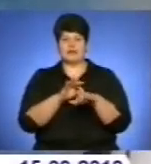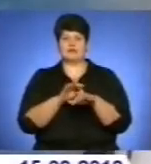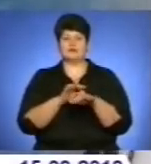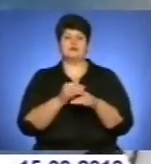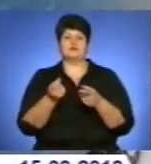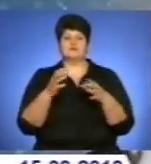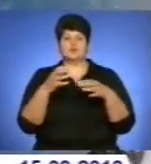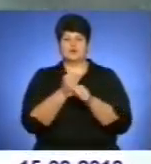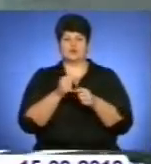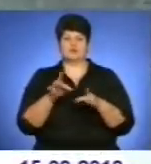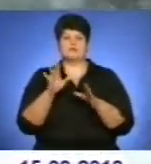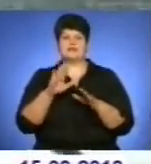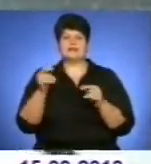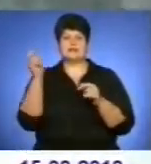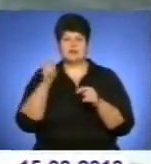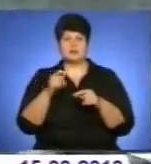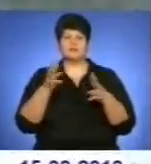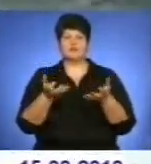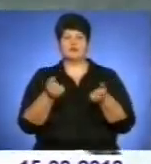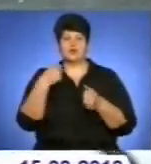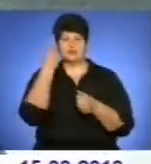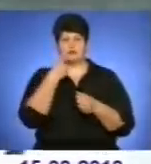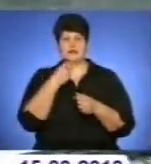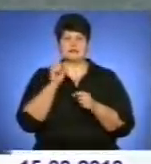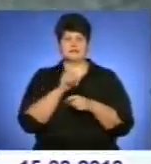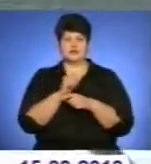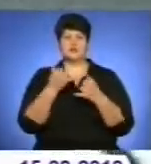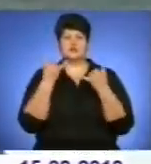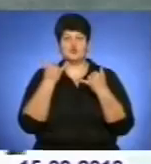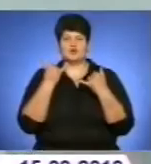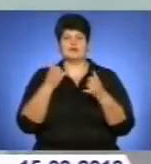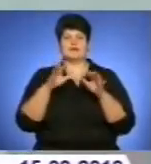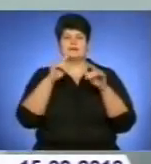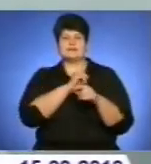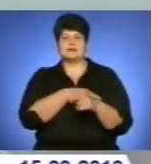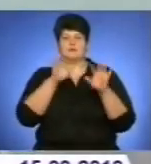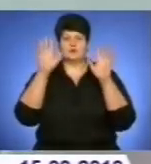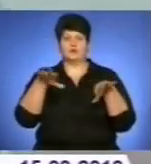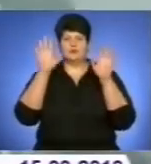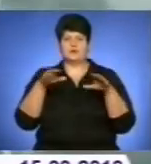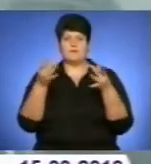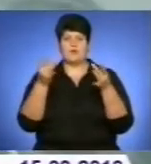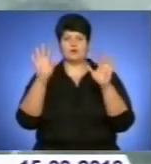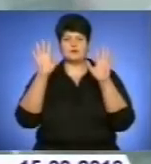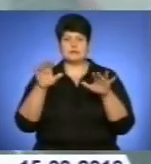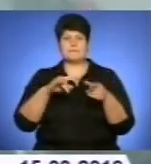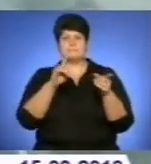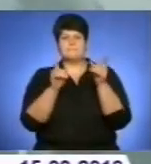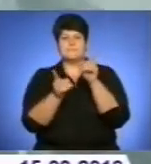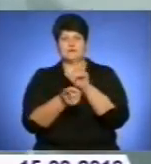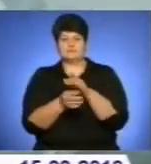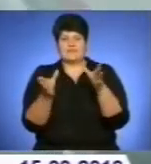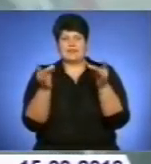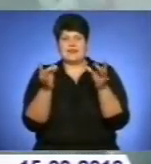навчальних закладів. Дитячі садки не закривали. У школах районі навчання не відміняли, але уроки провели у скороченому режимі.